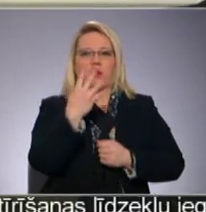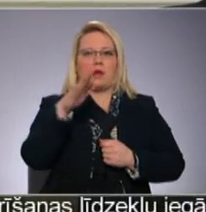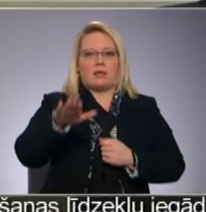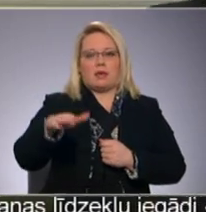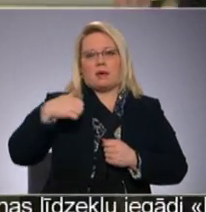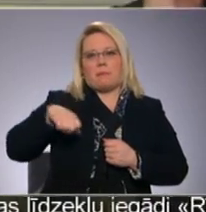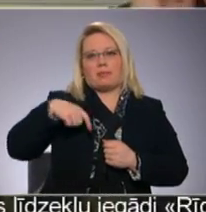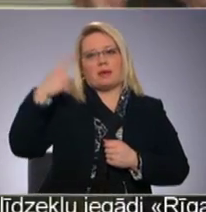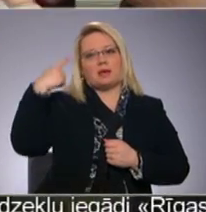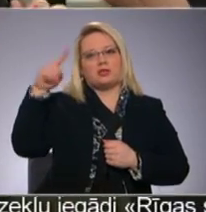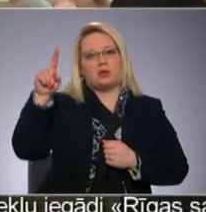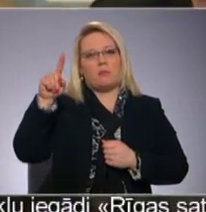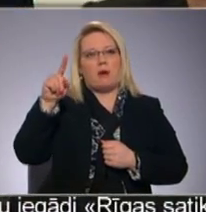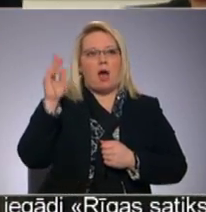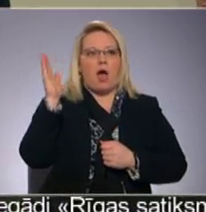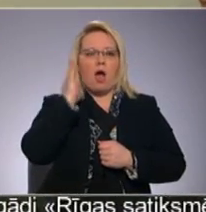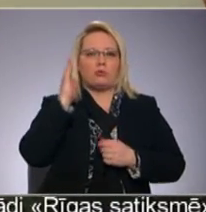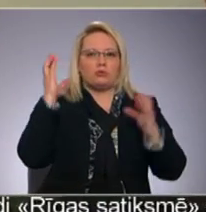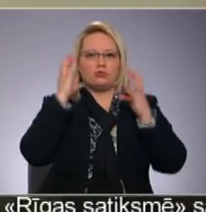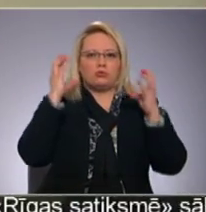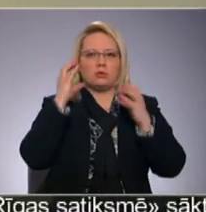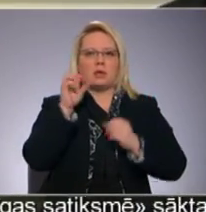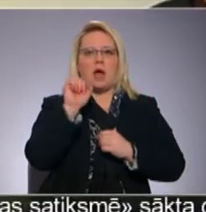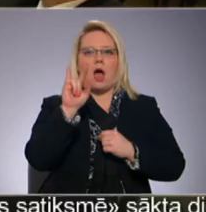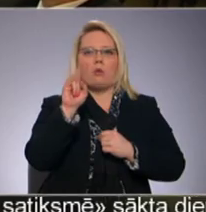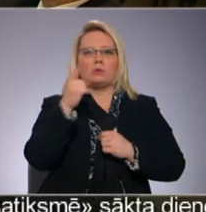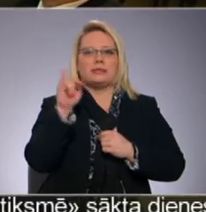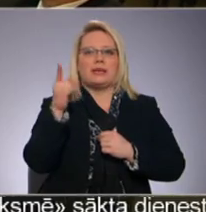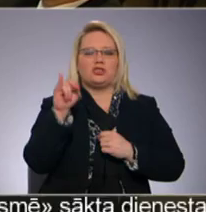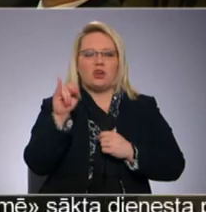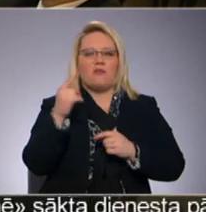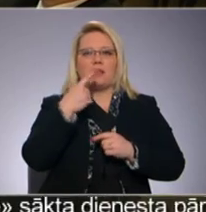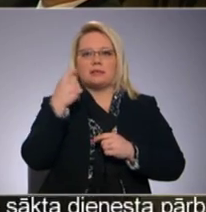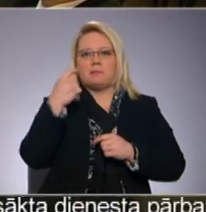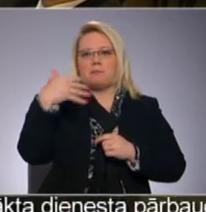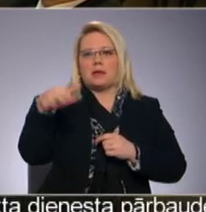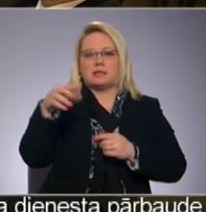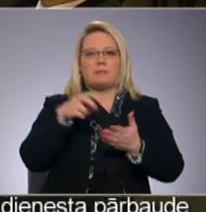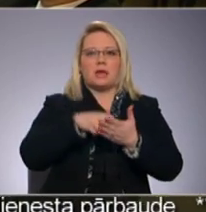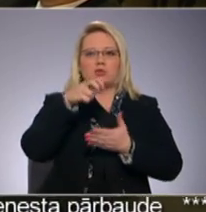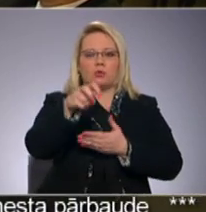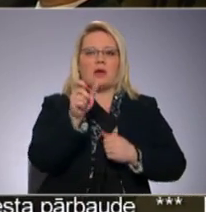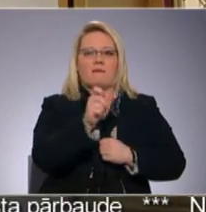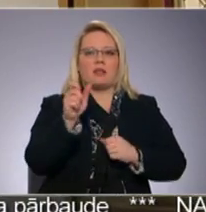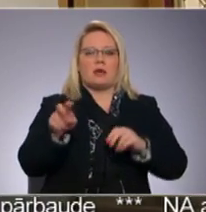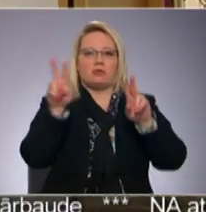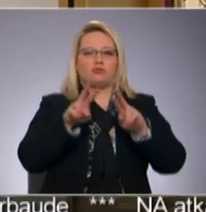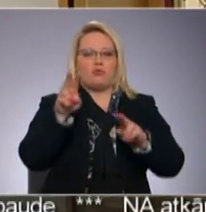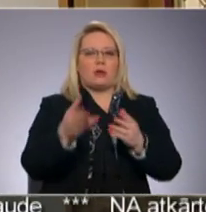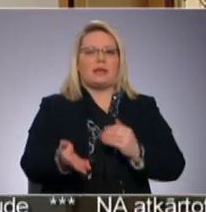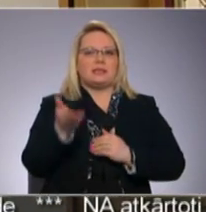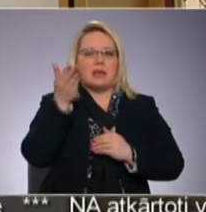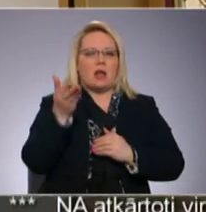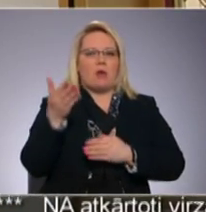meitenītes izdomātais ausu sildītāju apzīmējums ausīši. Vēl starp 150 iesūtītajiem vārdiem žūrīs cēlusi